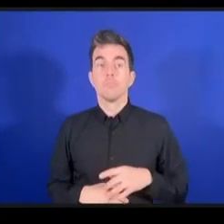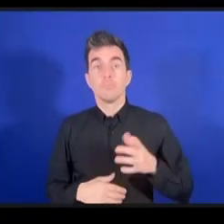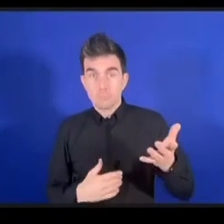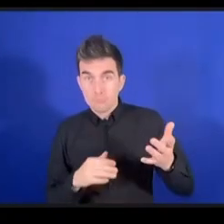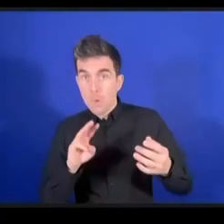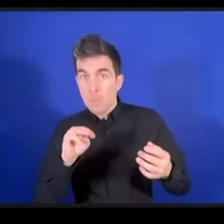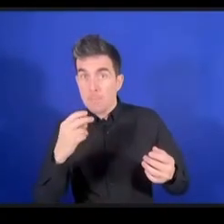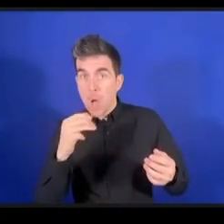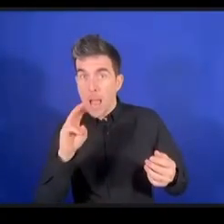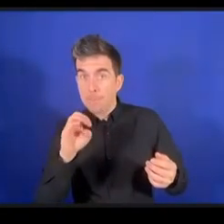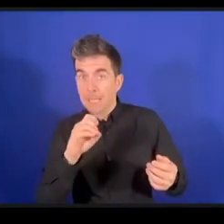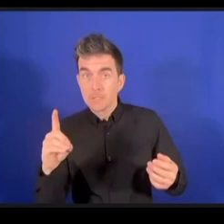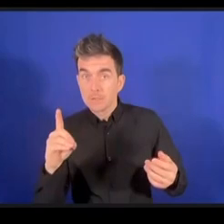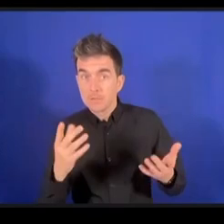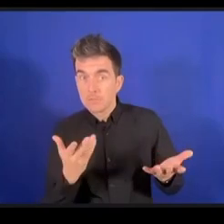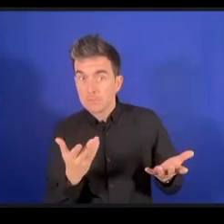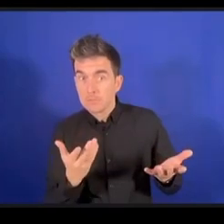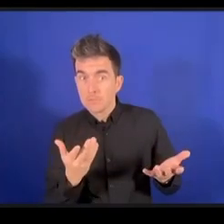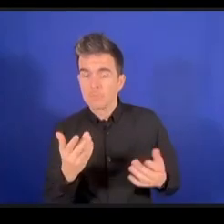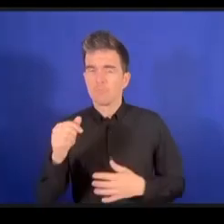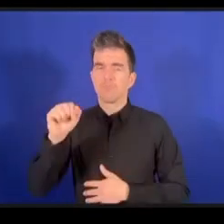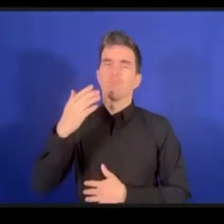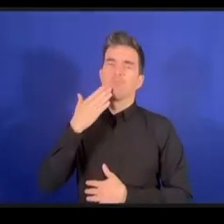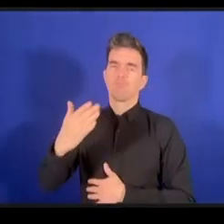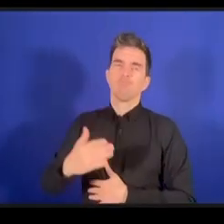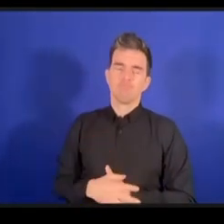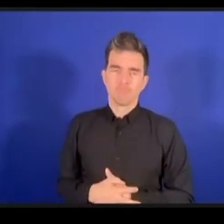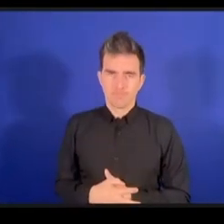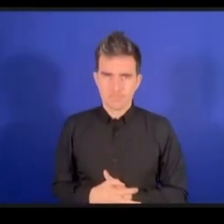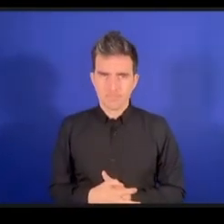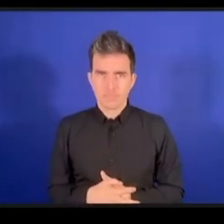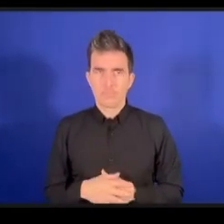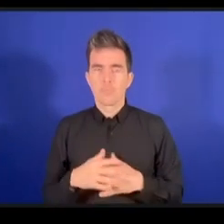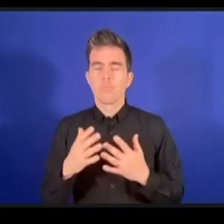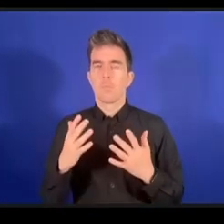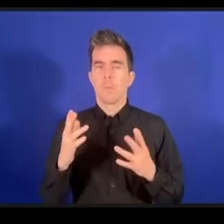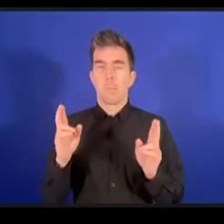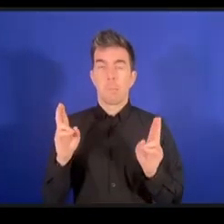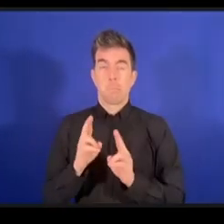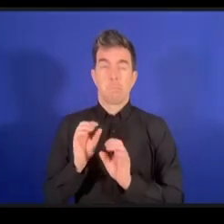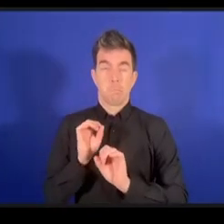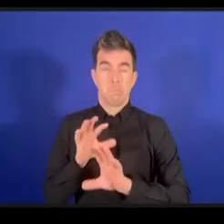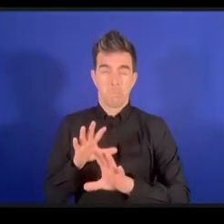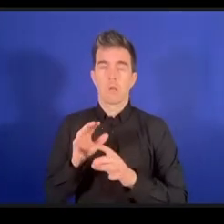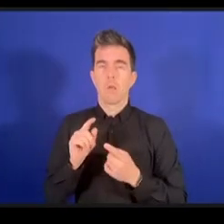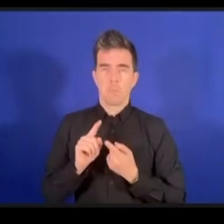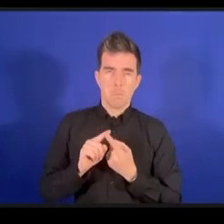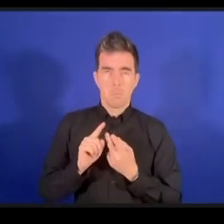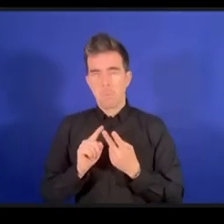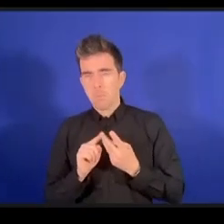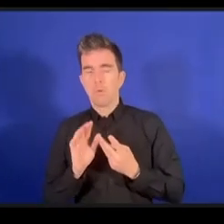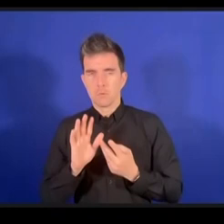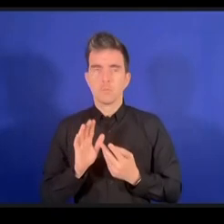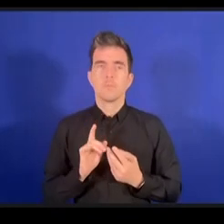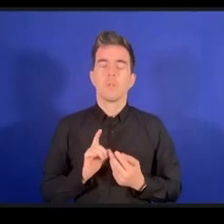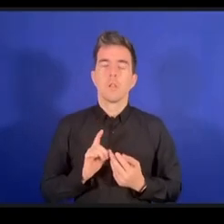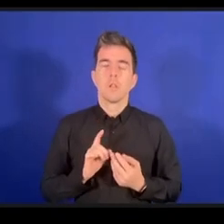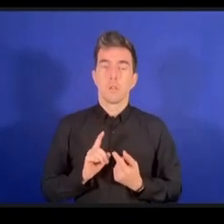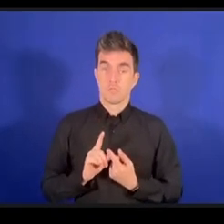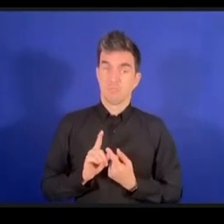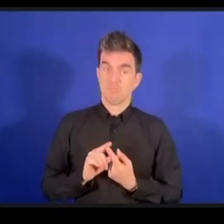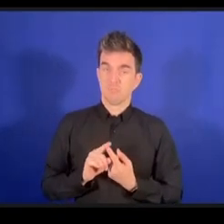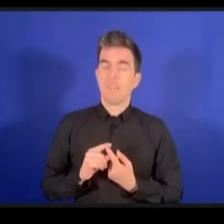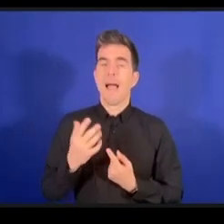شكرا لدي بعض النقاط التي أود أن أدلي بها